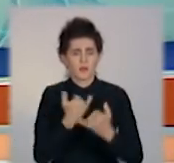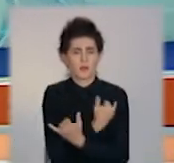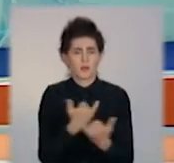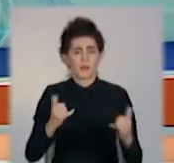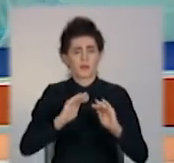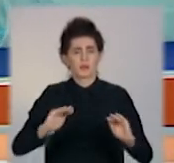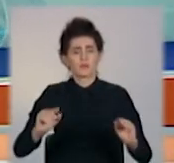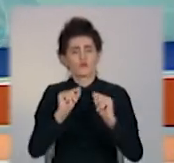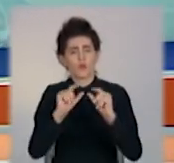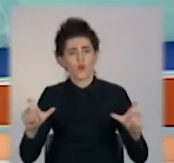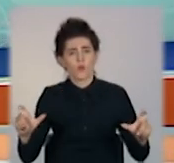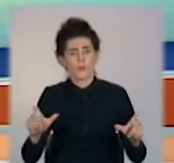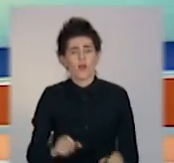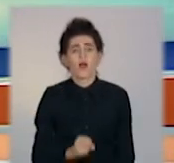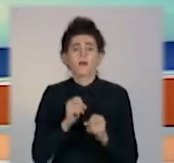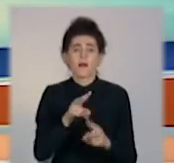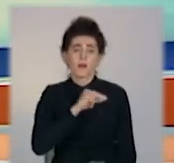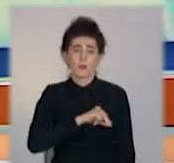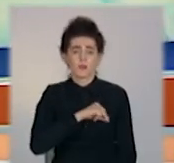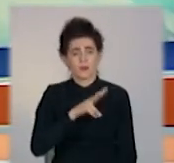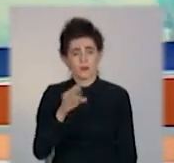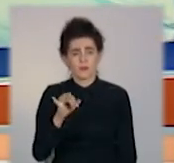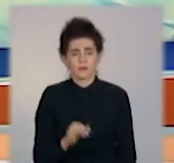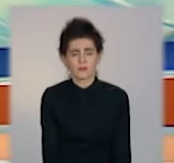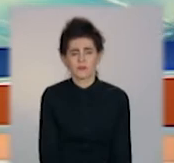школярів». Як це працює, дивіться.